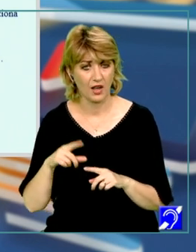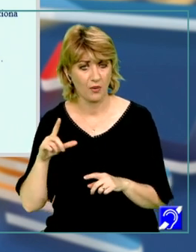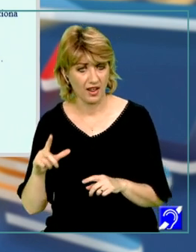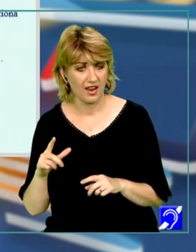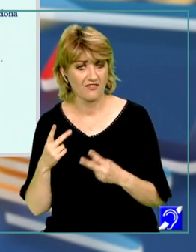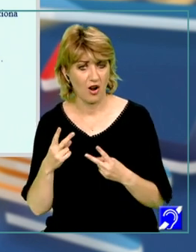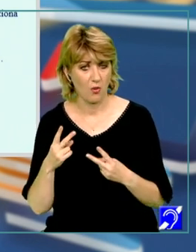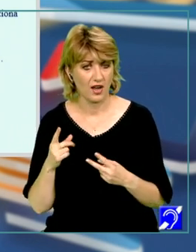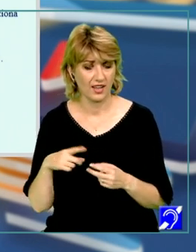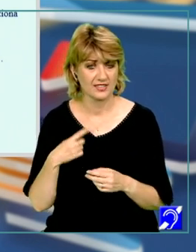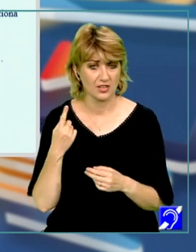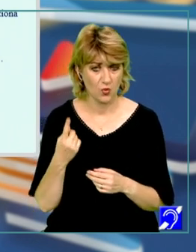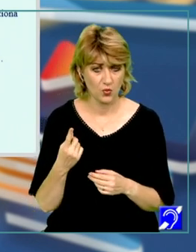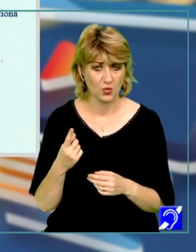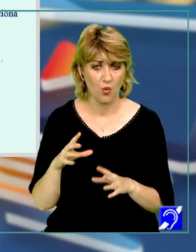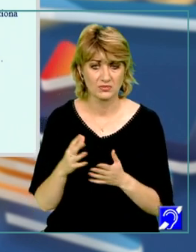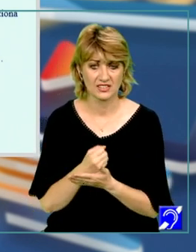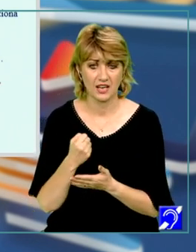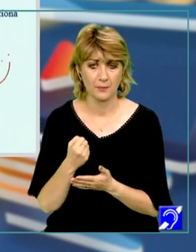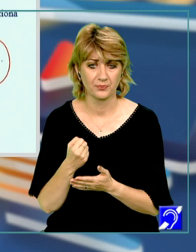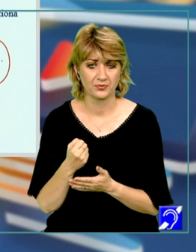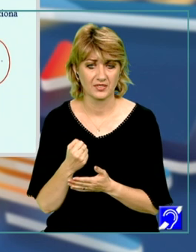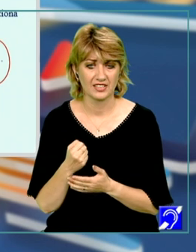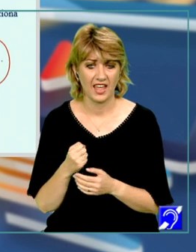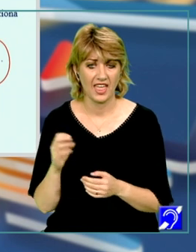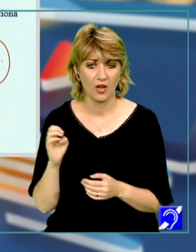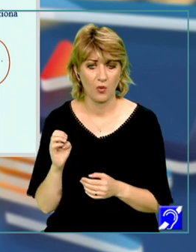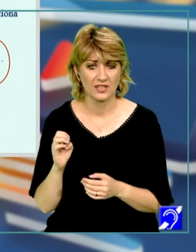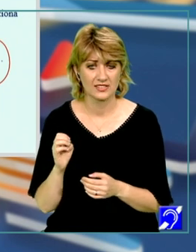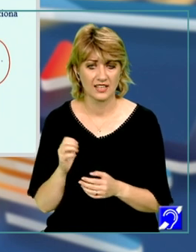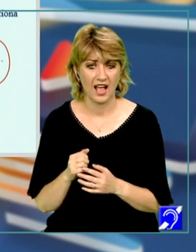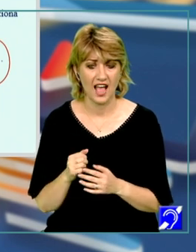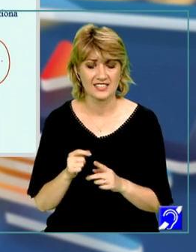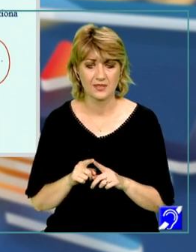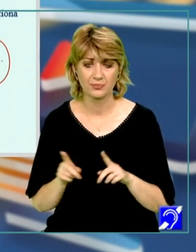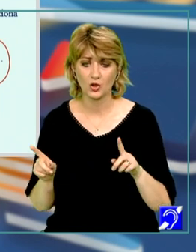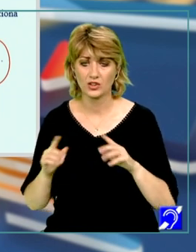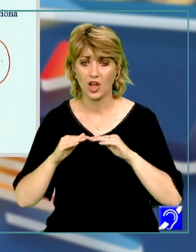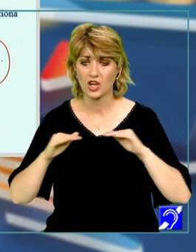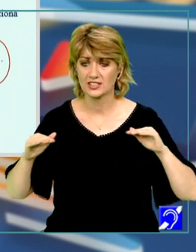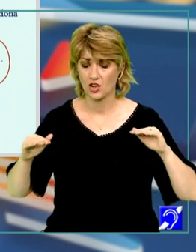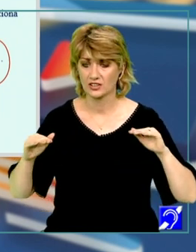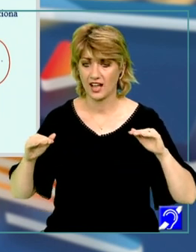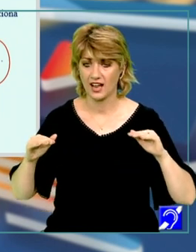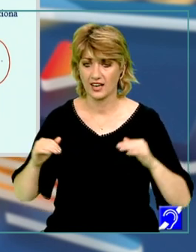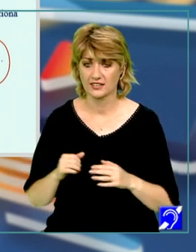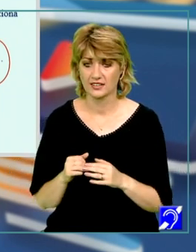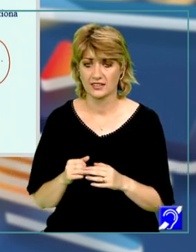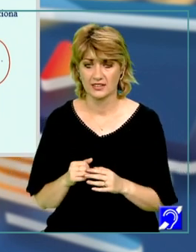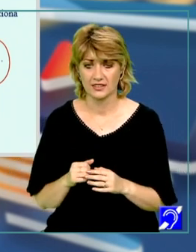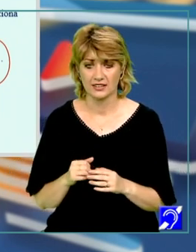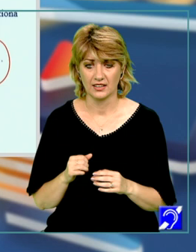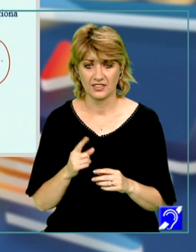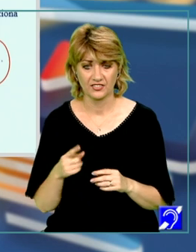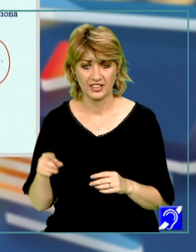valoarea limitei este 1, obținem în final că ecuația asimptotei orizontale spre plus infinit este